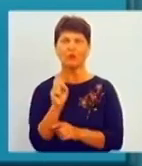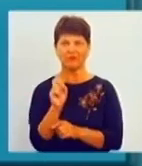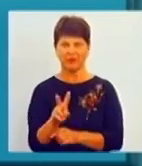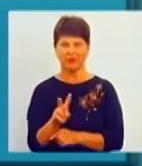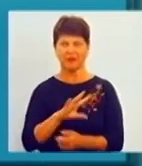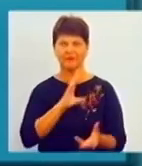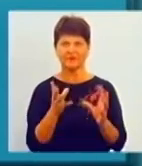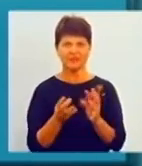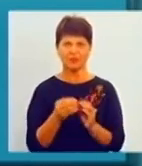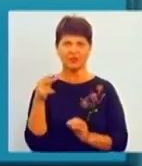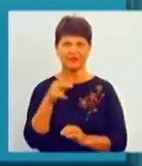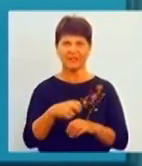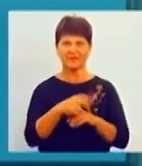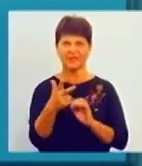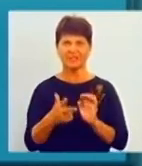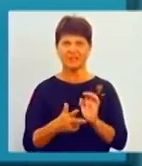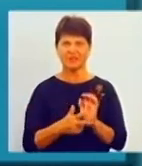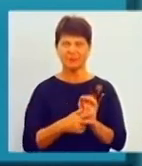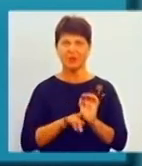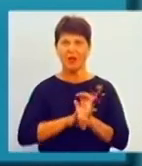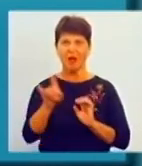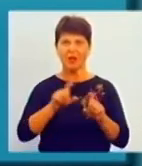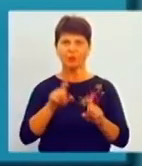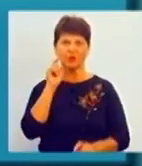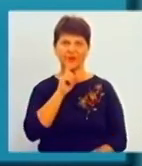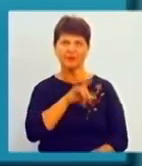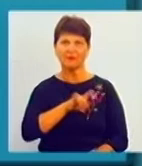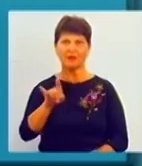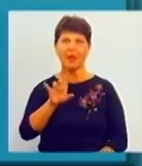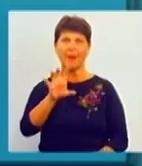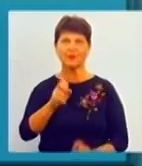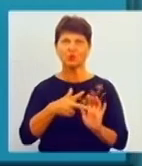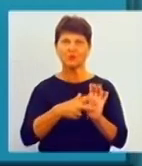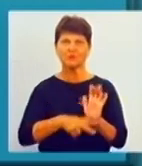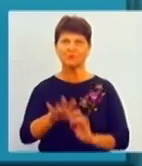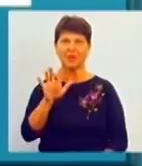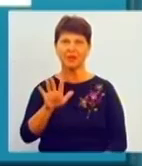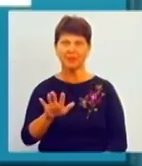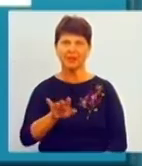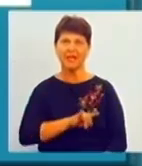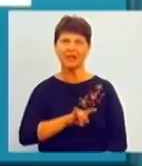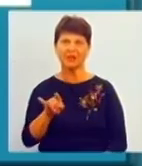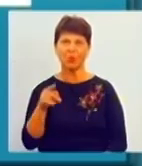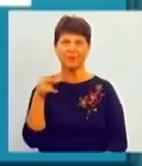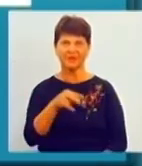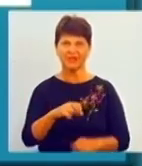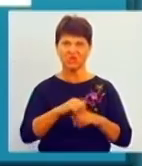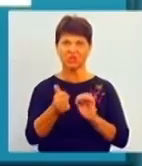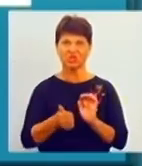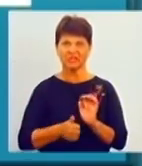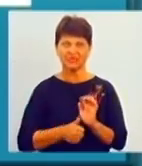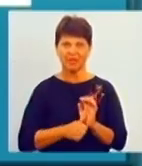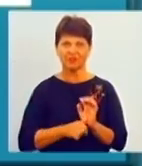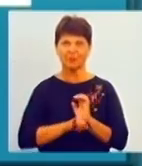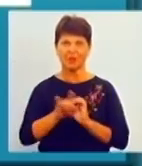Загалом у 2018-го з аеропорту Вінниця вилетіло 585 літаків. У 2016-му з